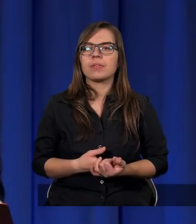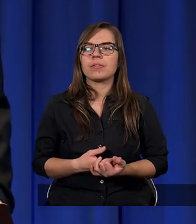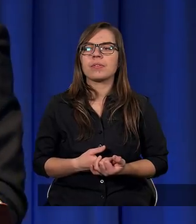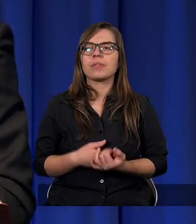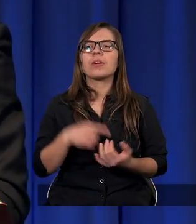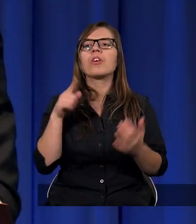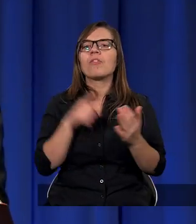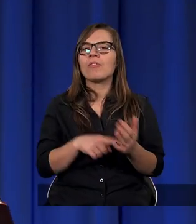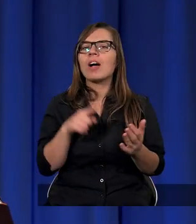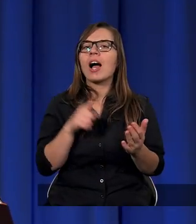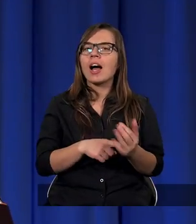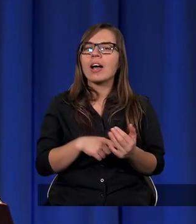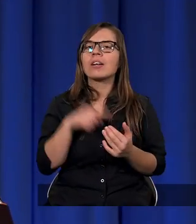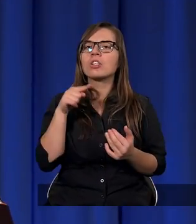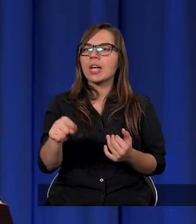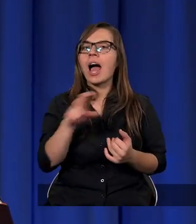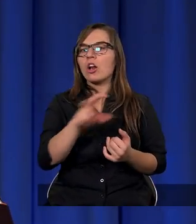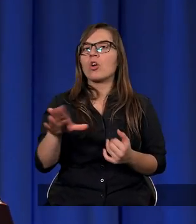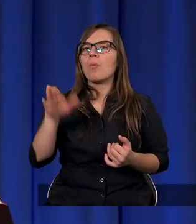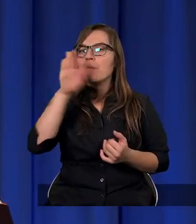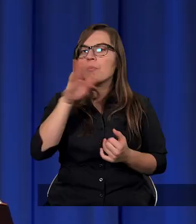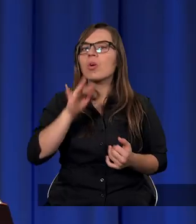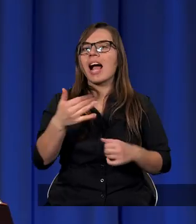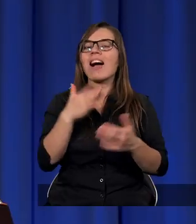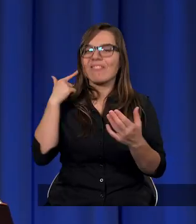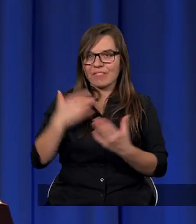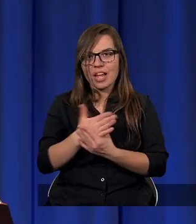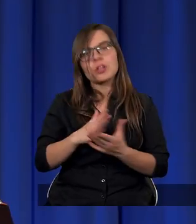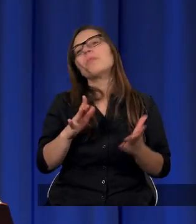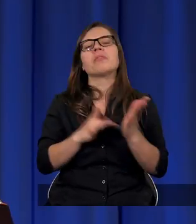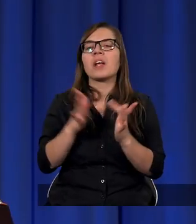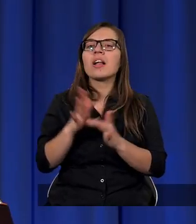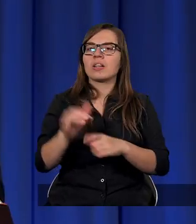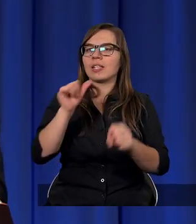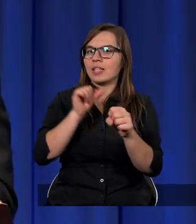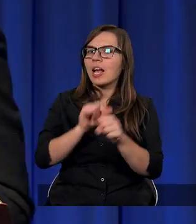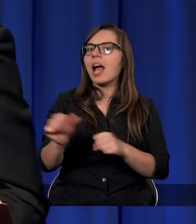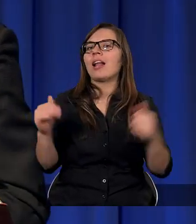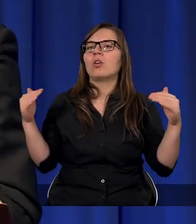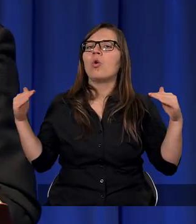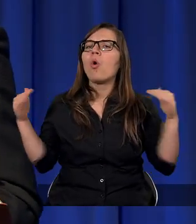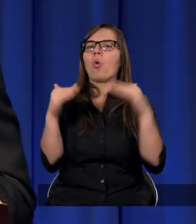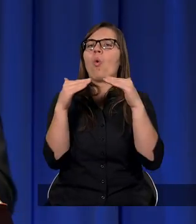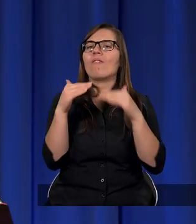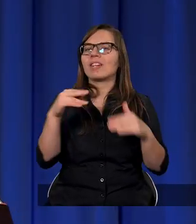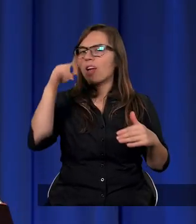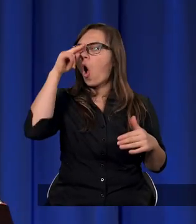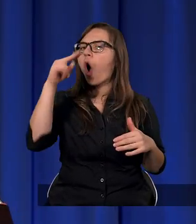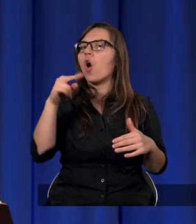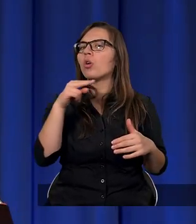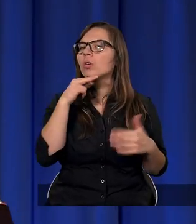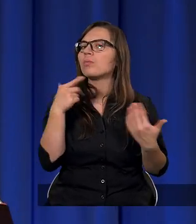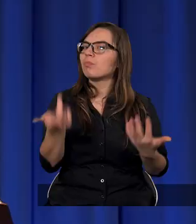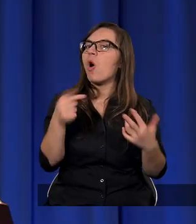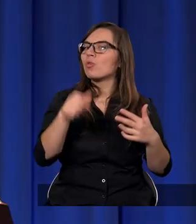Pytanie jest właśnie, czy ten Bóg, jak wierzymy, Jezus Chrystus jest równy swojemu Ojcu, bo tutaj